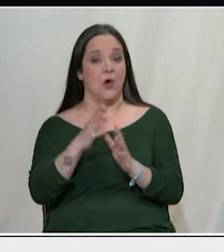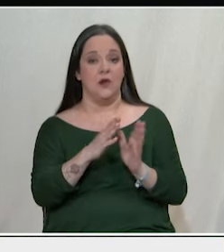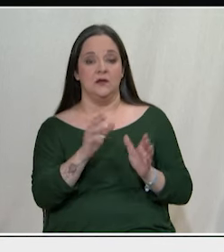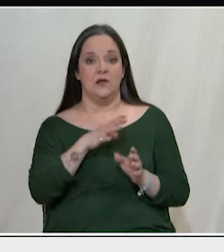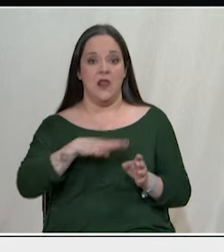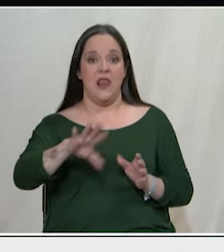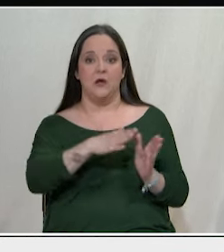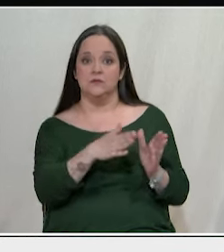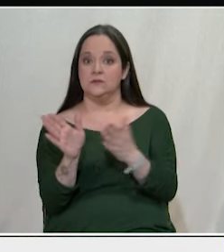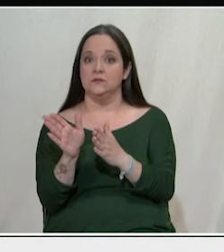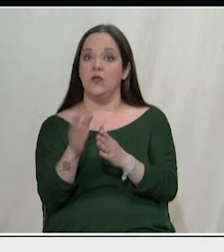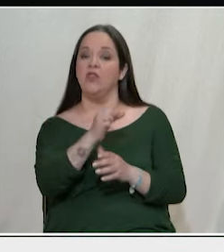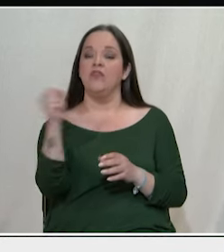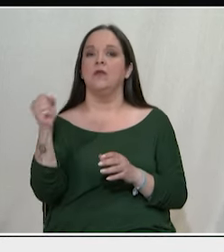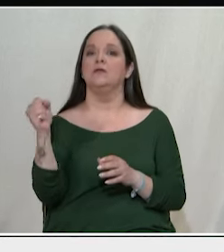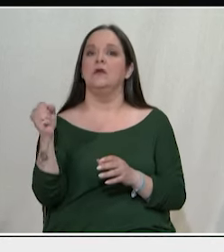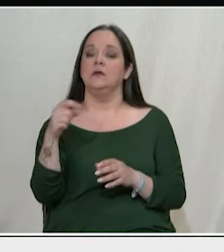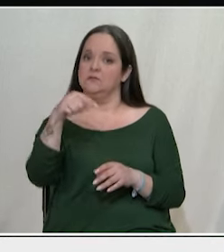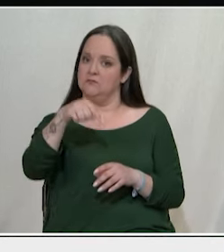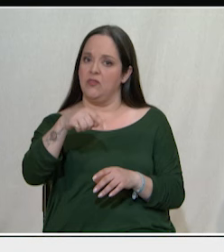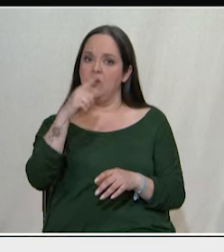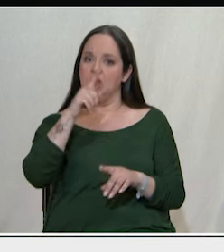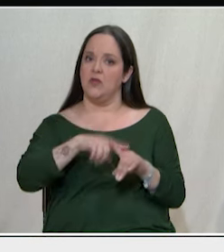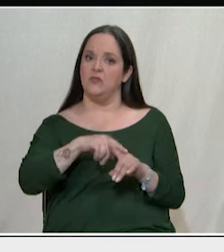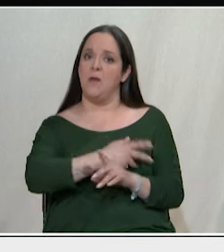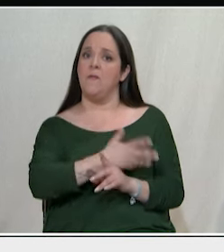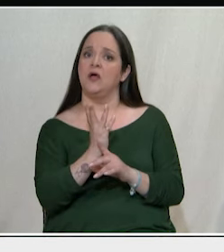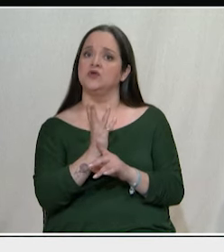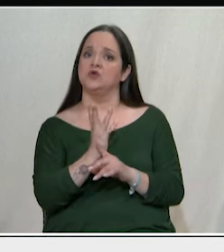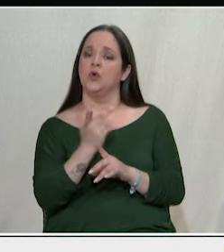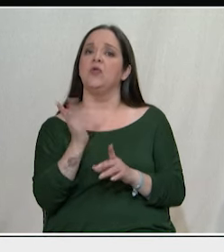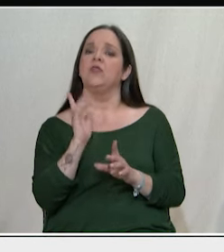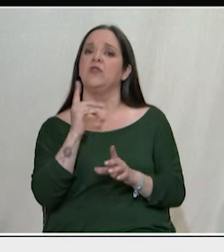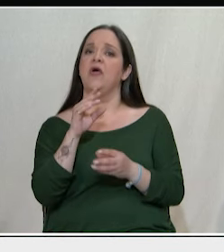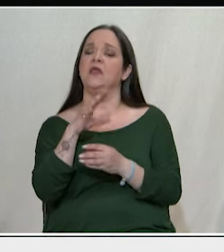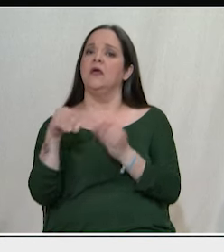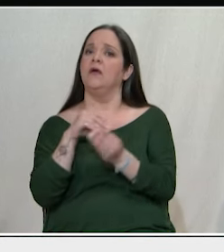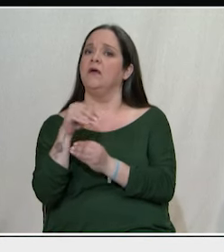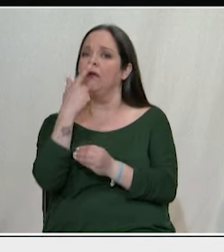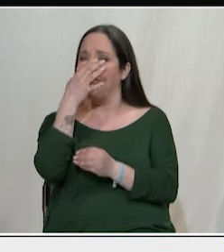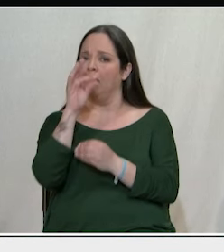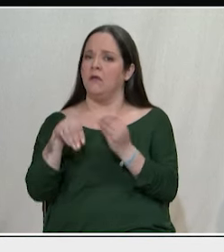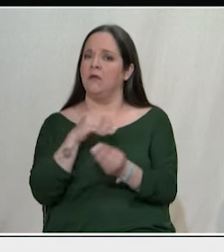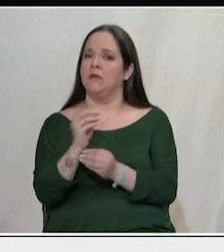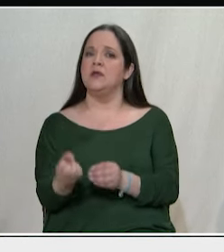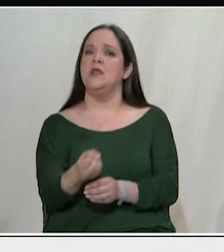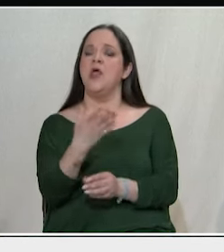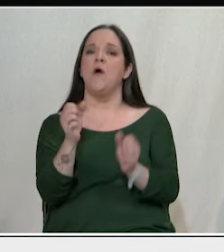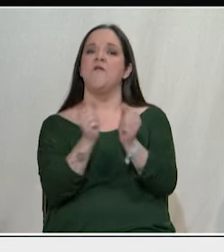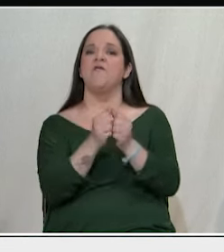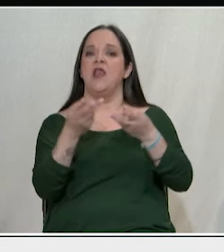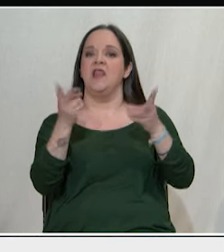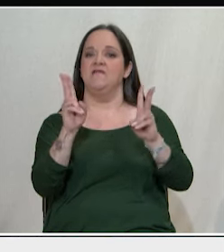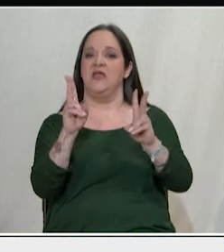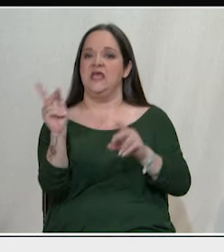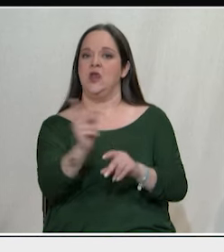αλλά να δούμε και εδώ πέρα δεν είναι το Πασόκ σεσημασμένο για την νεοφυλαίθερη και μνημονιακή πολιτική του μπορεί να